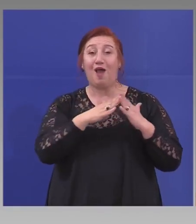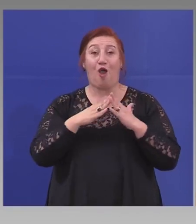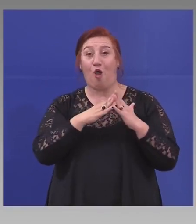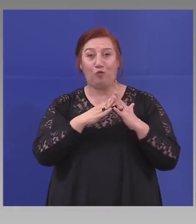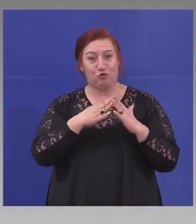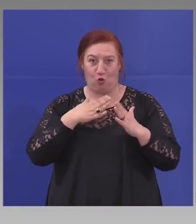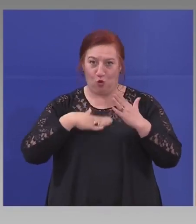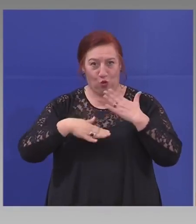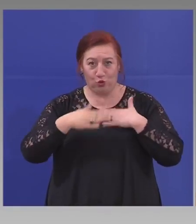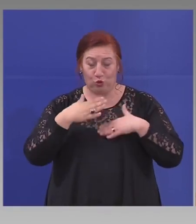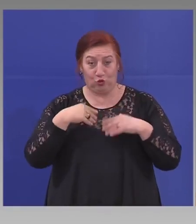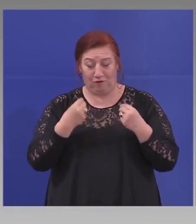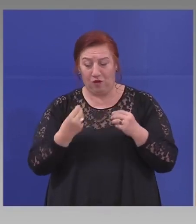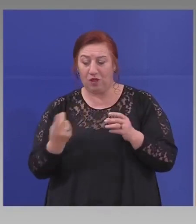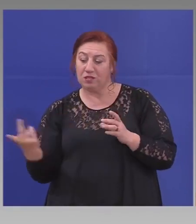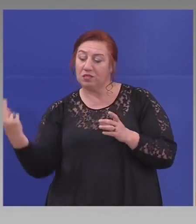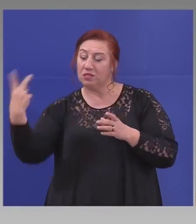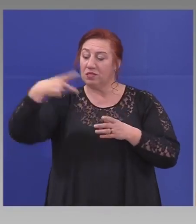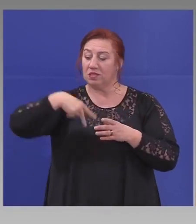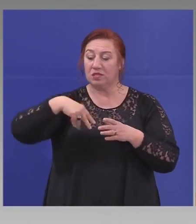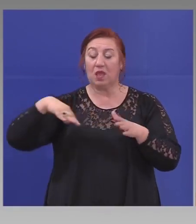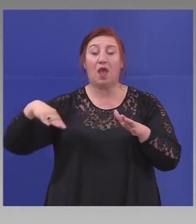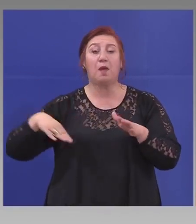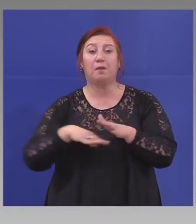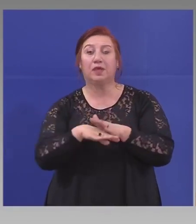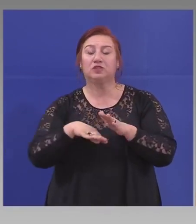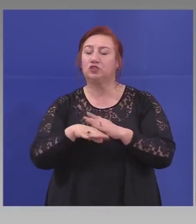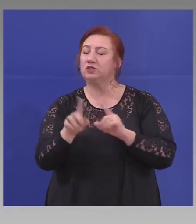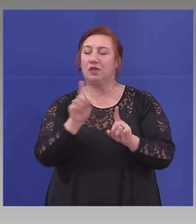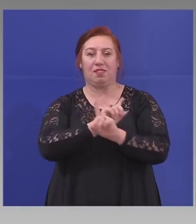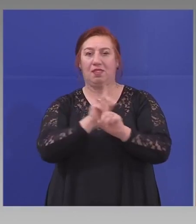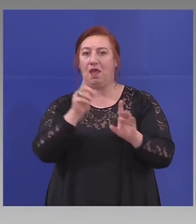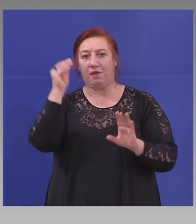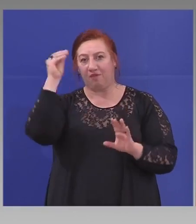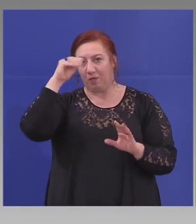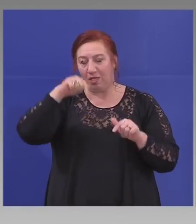доволен. Да, ние сме много доволни, защото поне